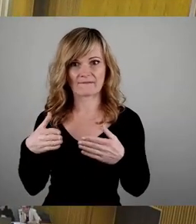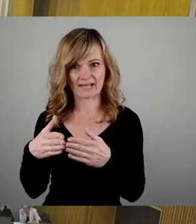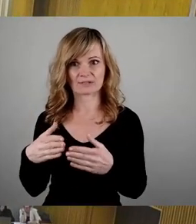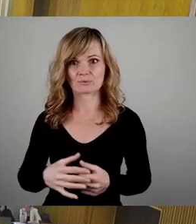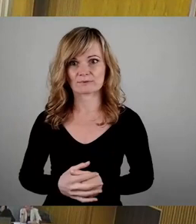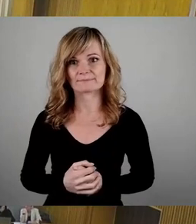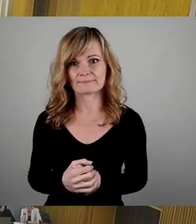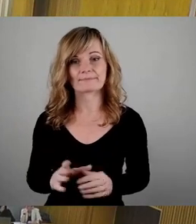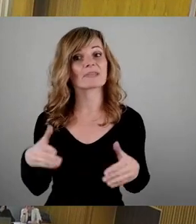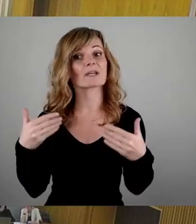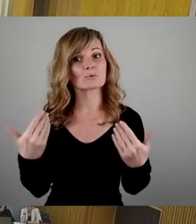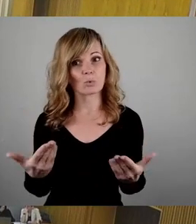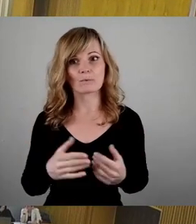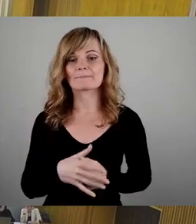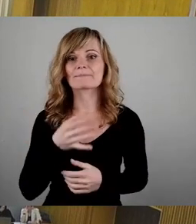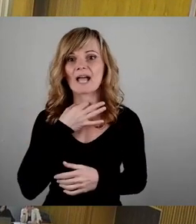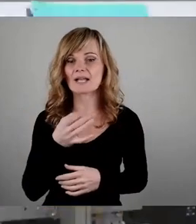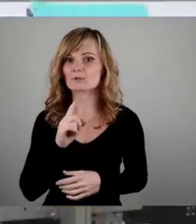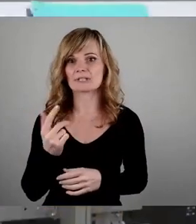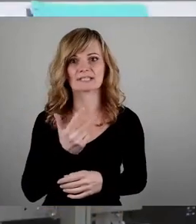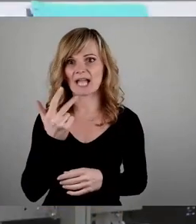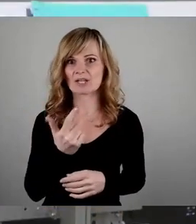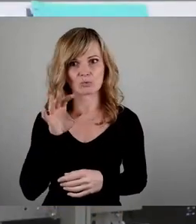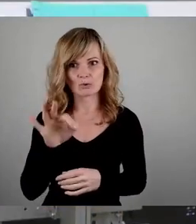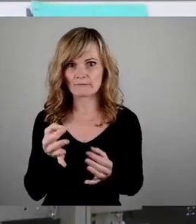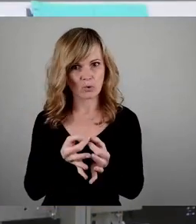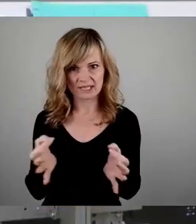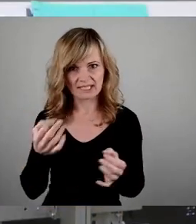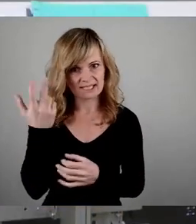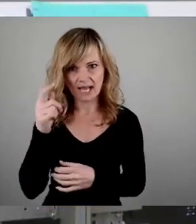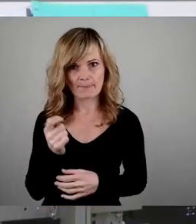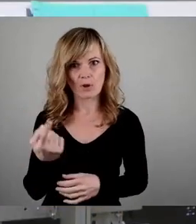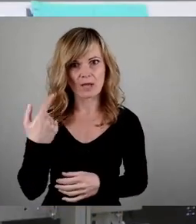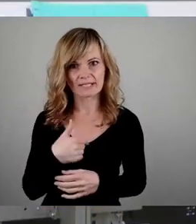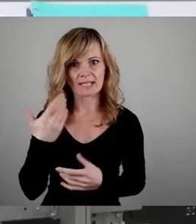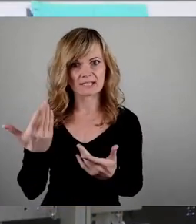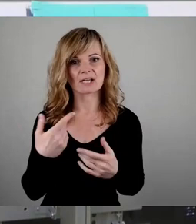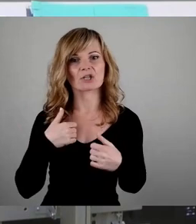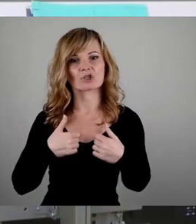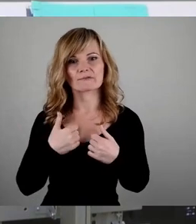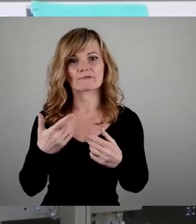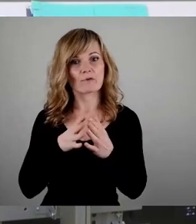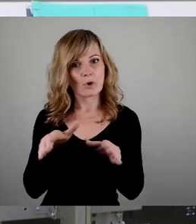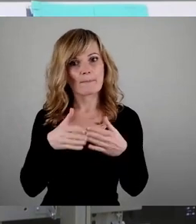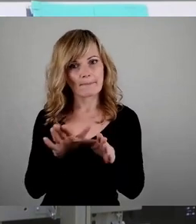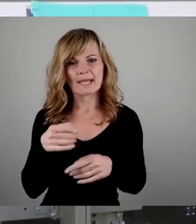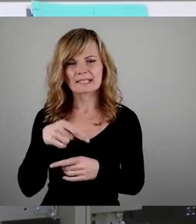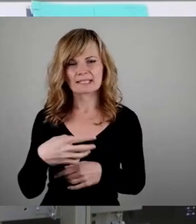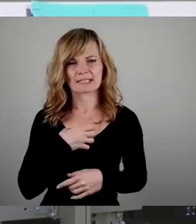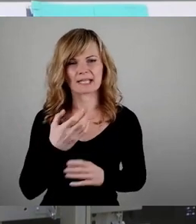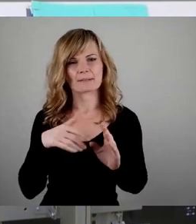So, also das ist doch nicht drei Stunden für nichts. Herr Göhler, das geht doch jetzt hier gerade ums Schwimmen in Dresden. Das ist viel wichtiger,